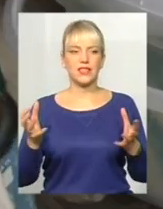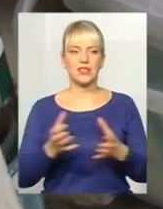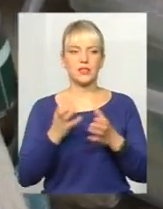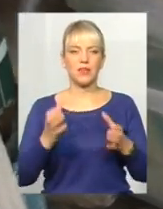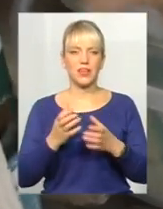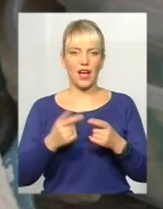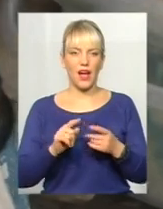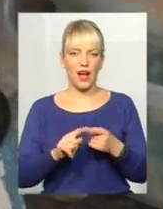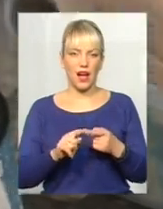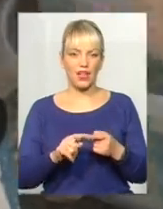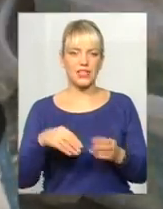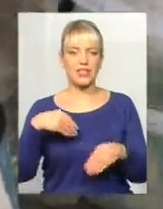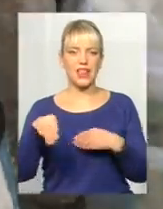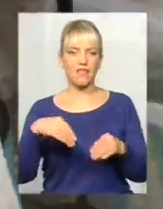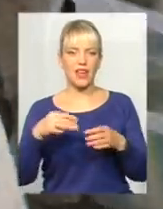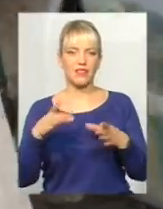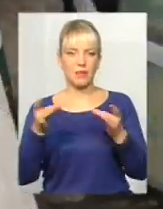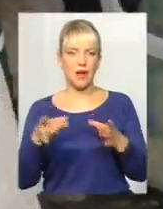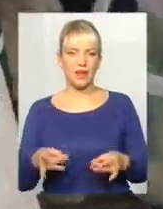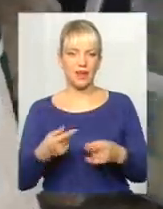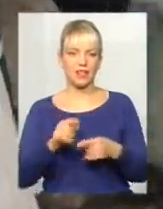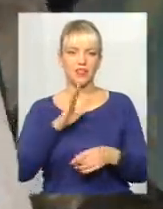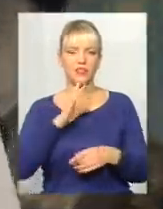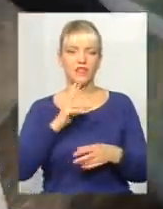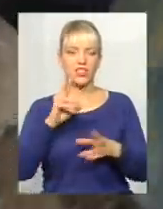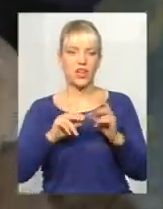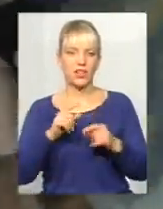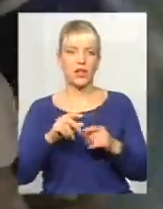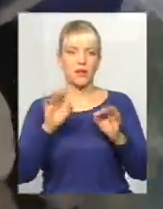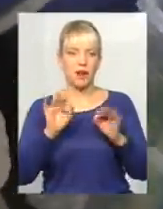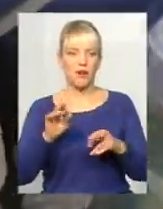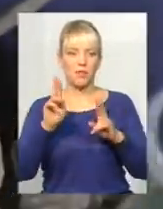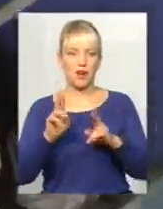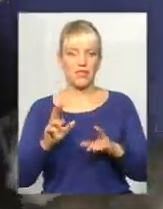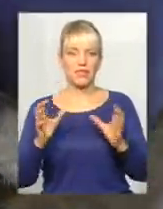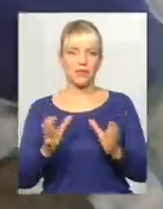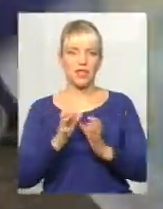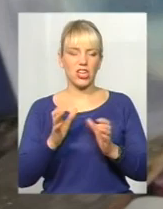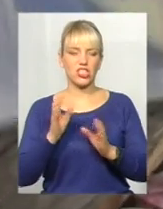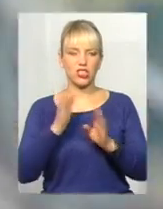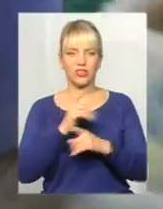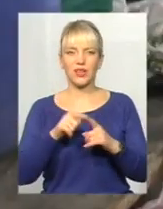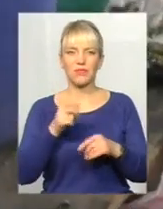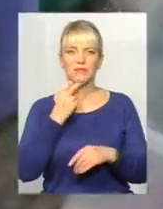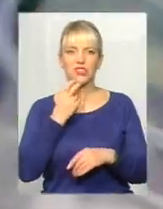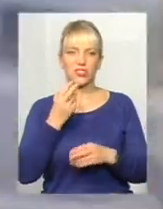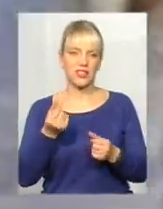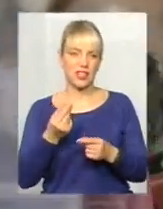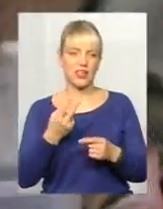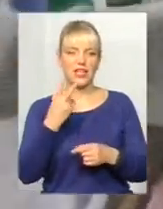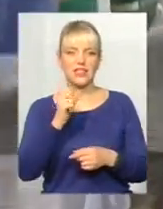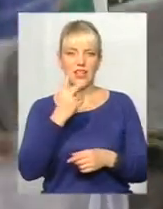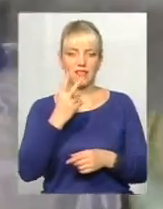пакети. Бо саме такий підхід вважає правильним для збереження довкілля. Деньги там зовсім смішні. За 2,5